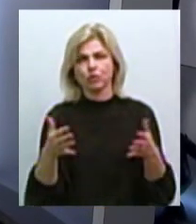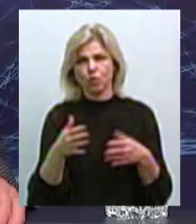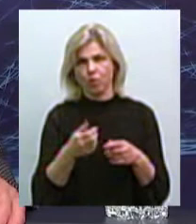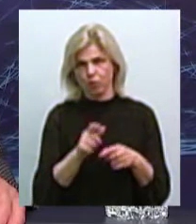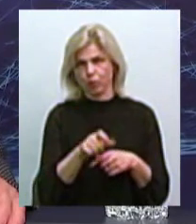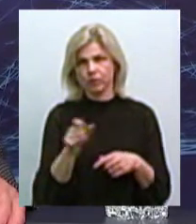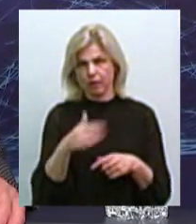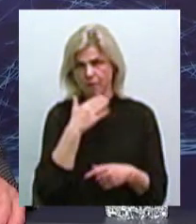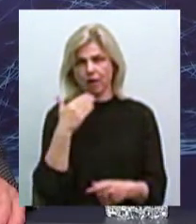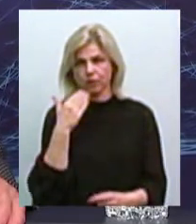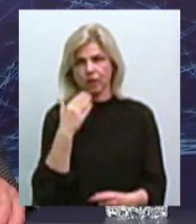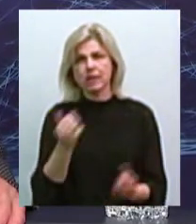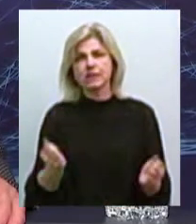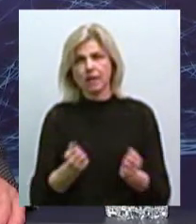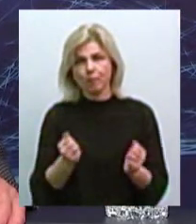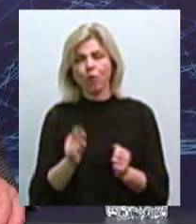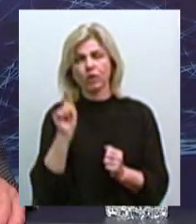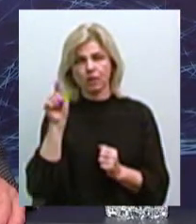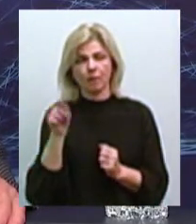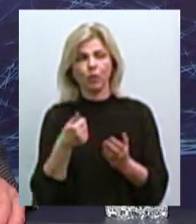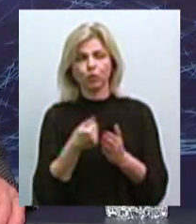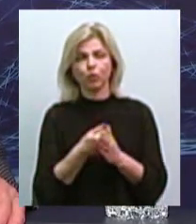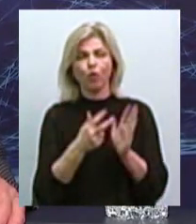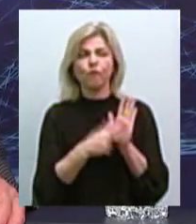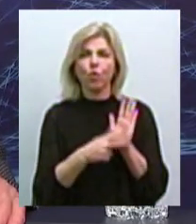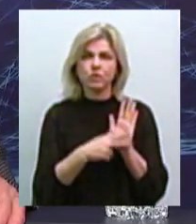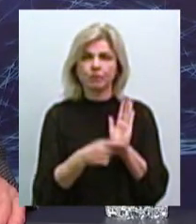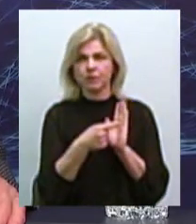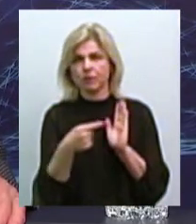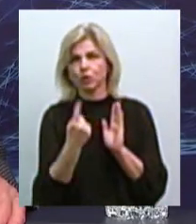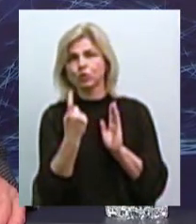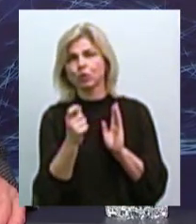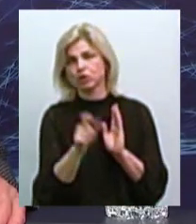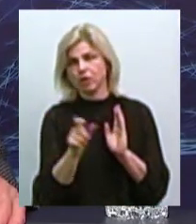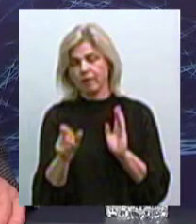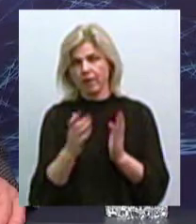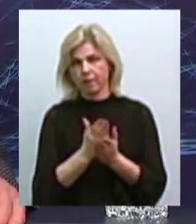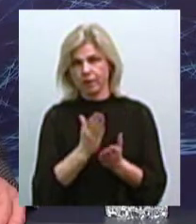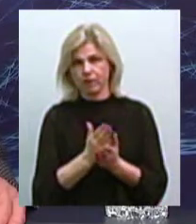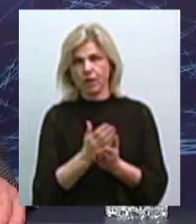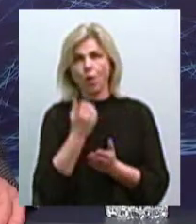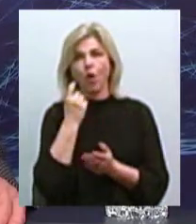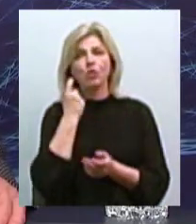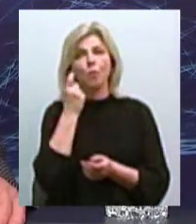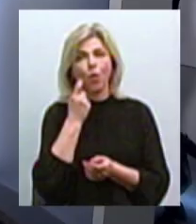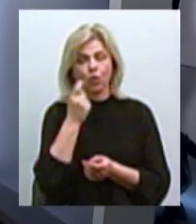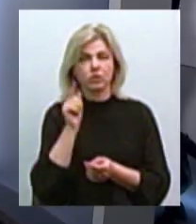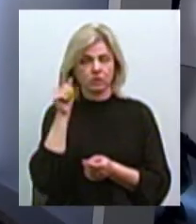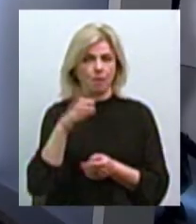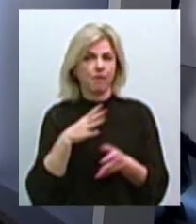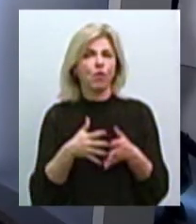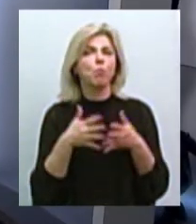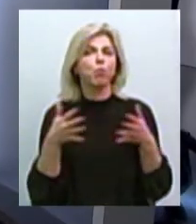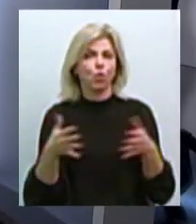зимою там до 80-100 чоловік десь перебуває. Так, а коли морозе, там азо 100 чоловік буває. Тобто люди